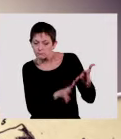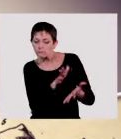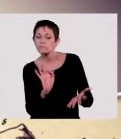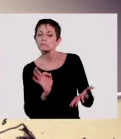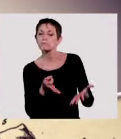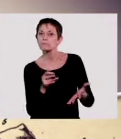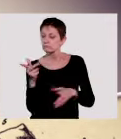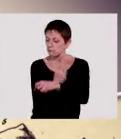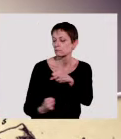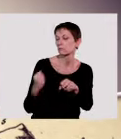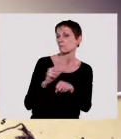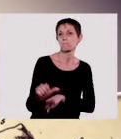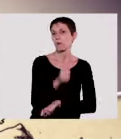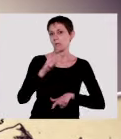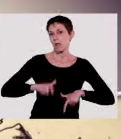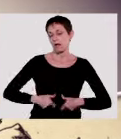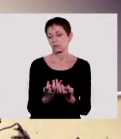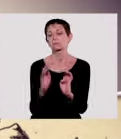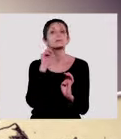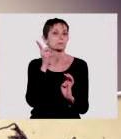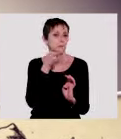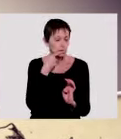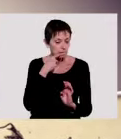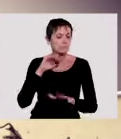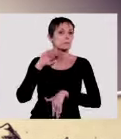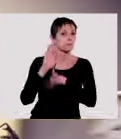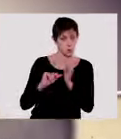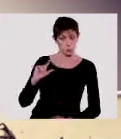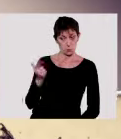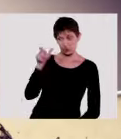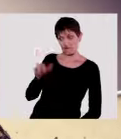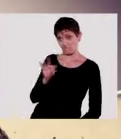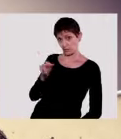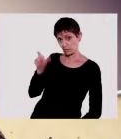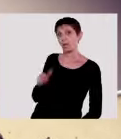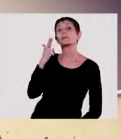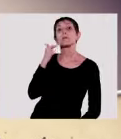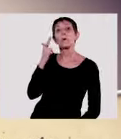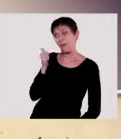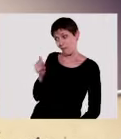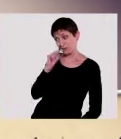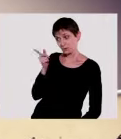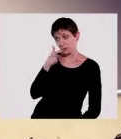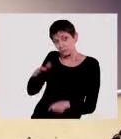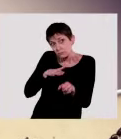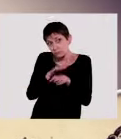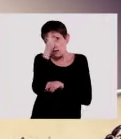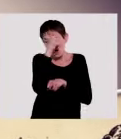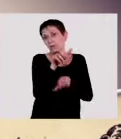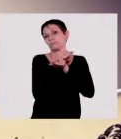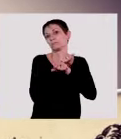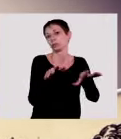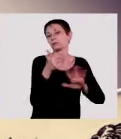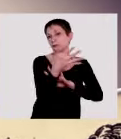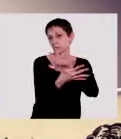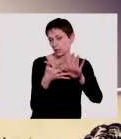langage de geste et ouvre la première école pour sourds. Puis, un autre Français, Laurent Clerc, sourd lui-même, diffuse l'usage de